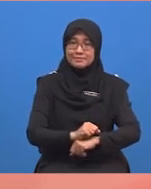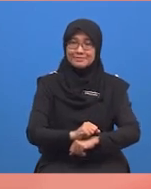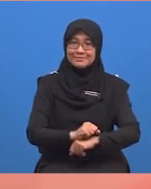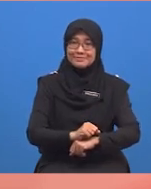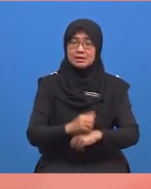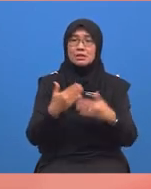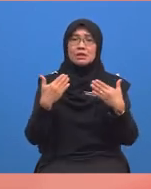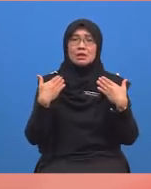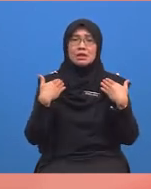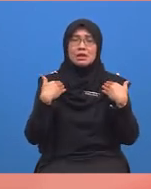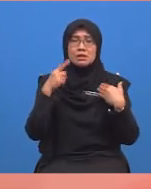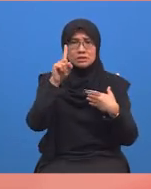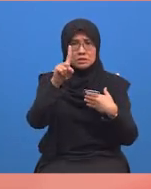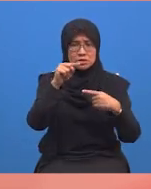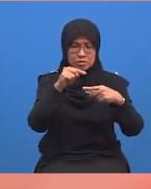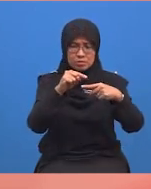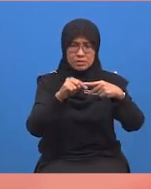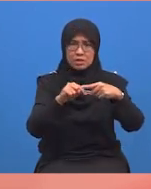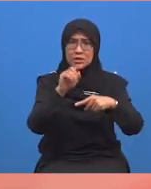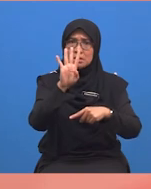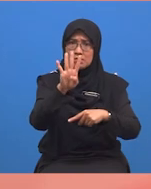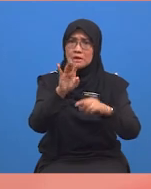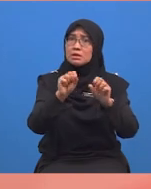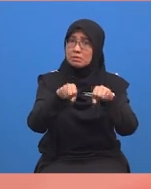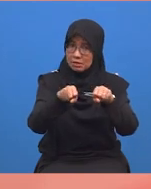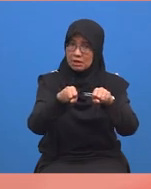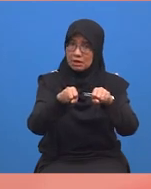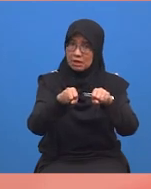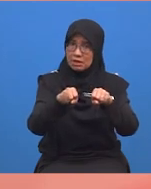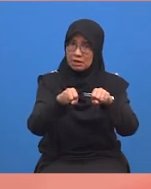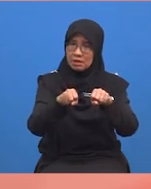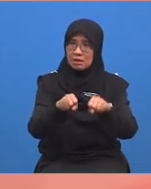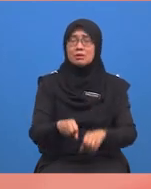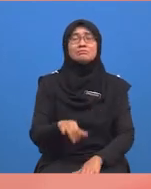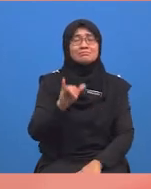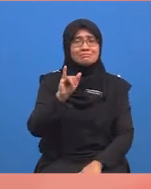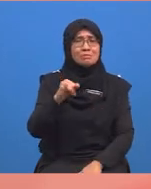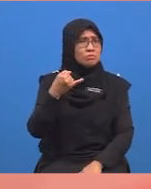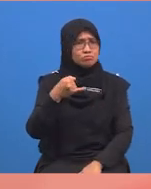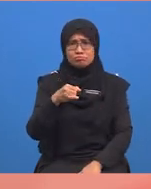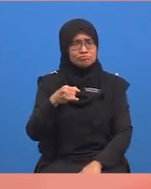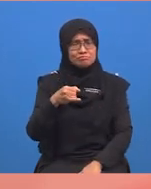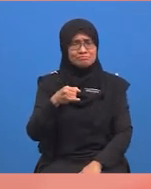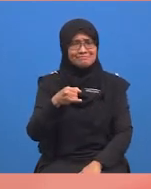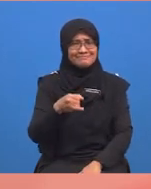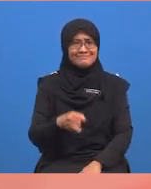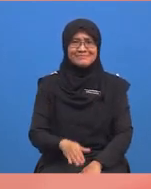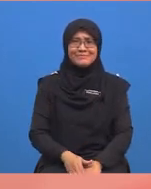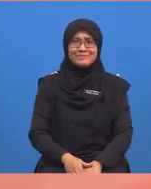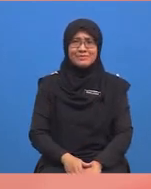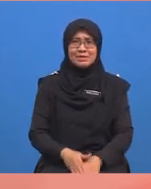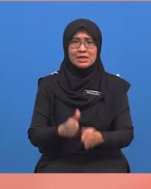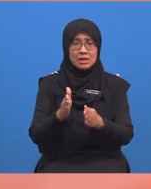Adakah satu bahagi empat cukup untuk dibahagi, murid-murid? Ya, tidak cukup. Dan kita